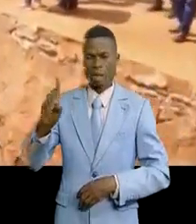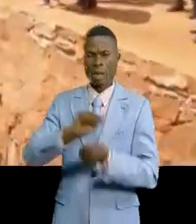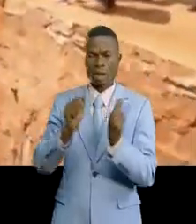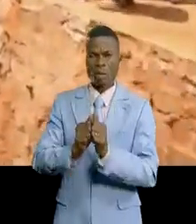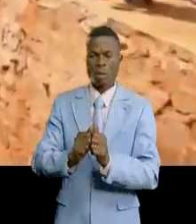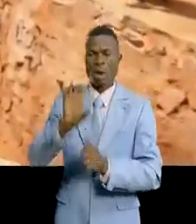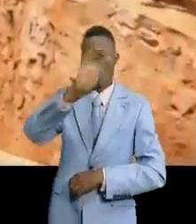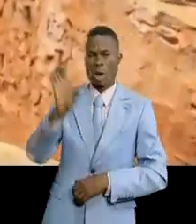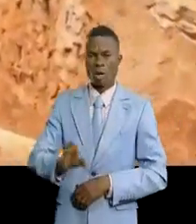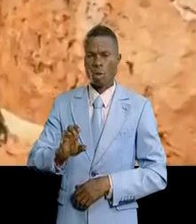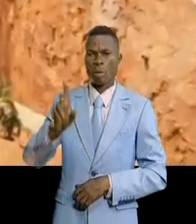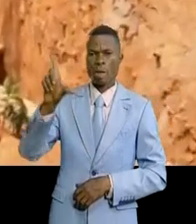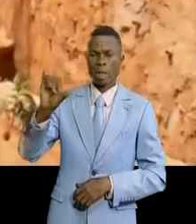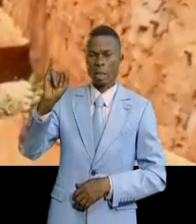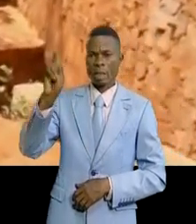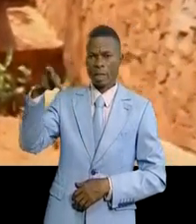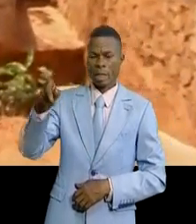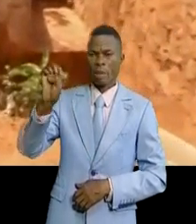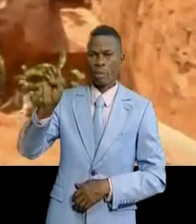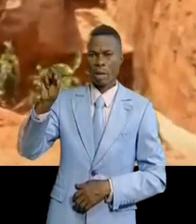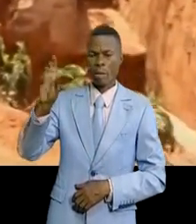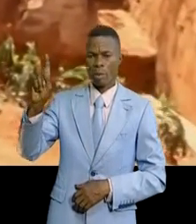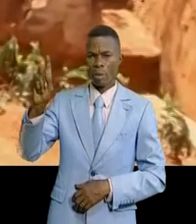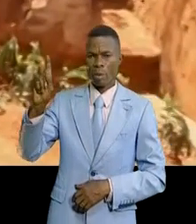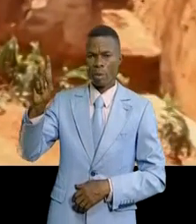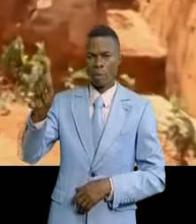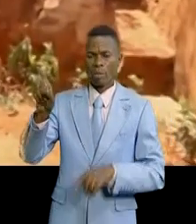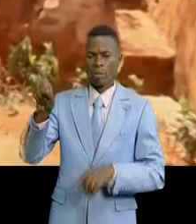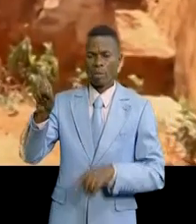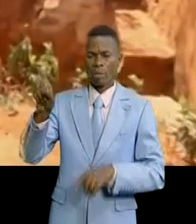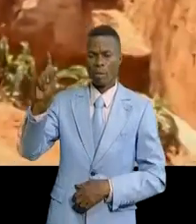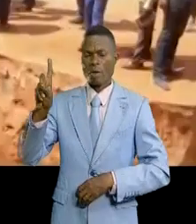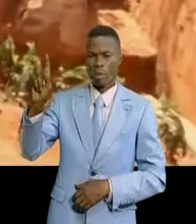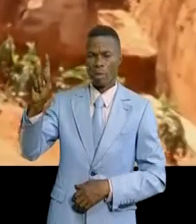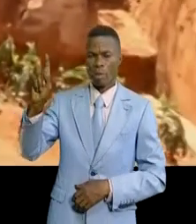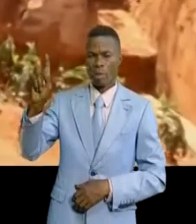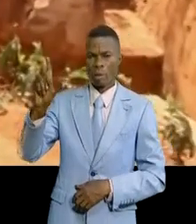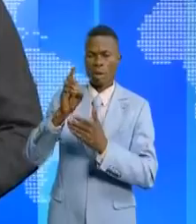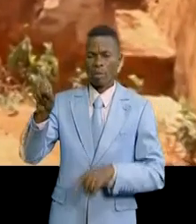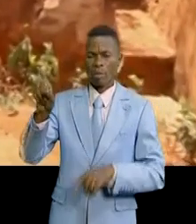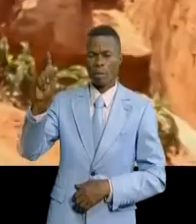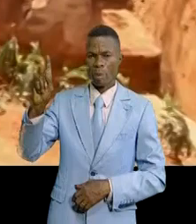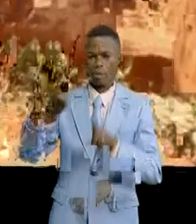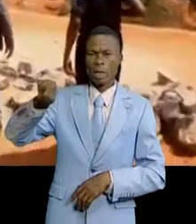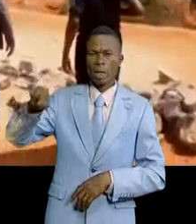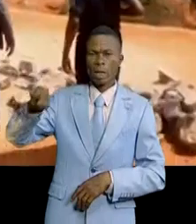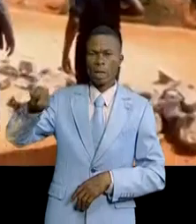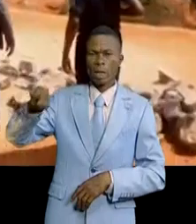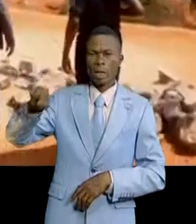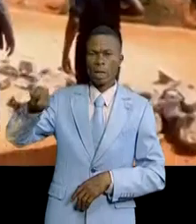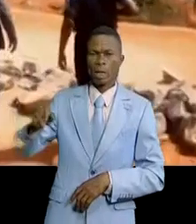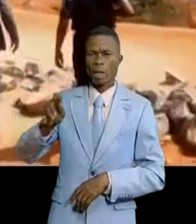Bipemba, Bobo et David dans la commune de Dioulou. Par contre, l'autorité provinciale est allée